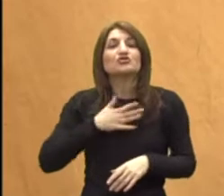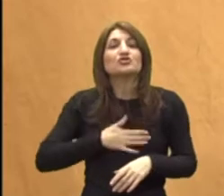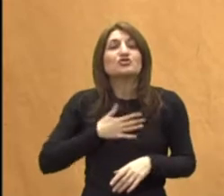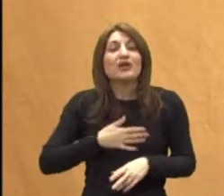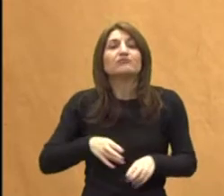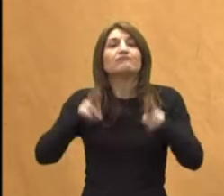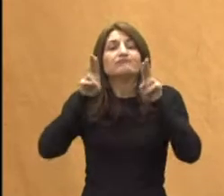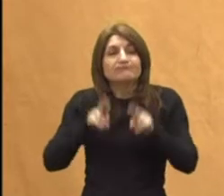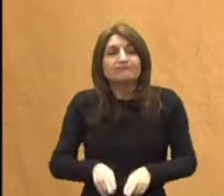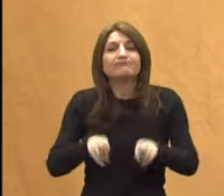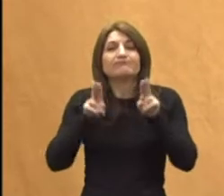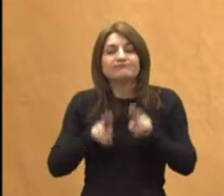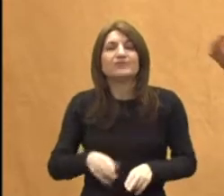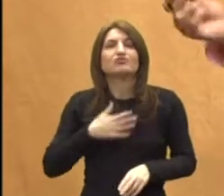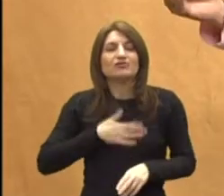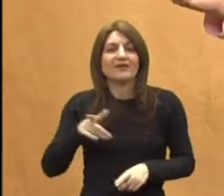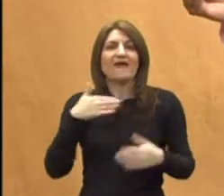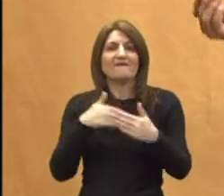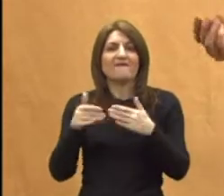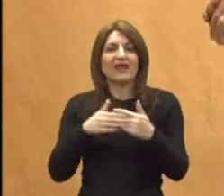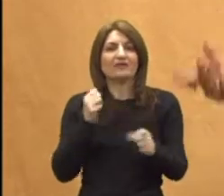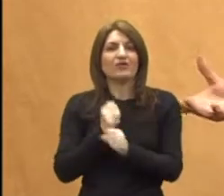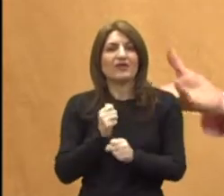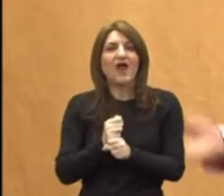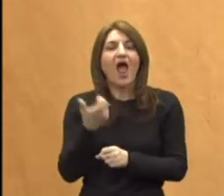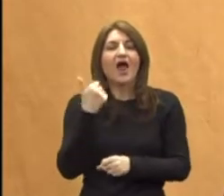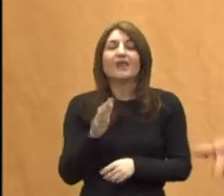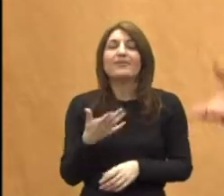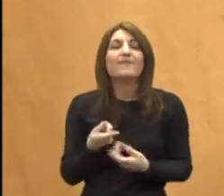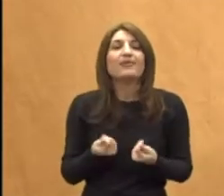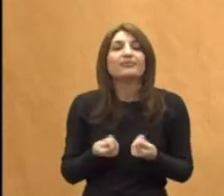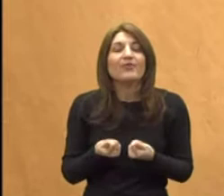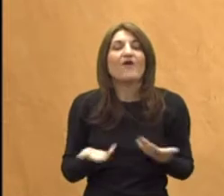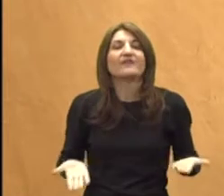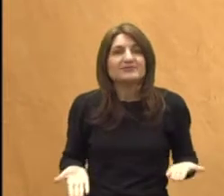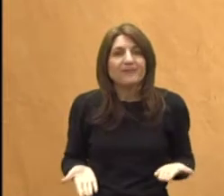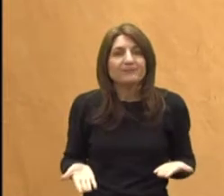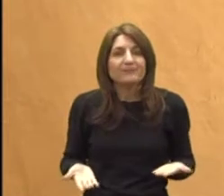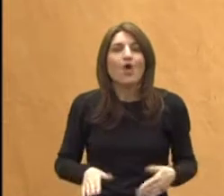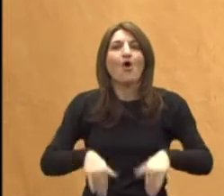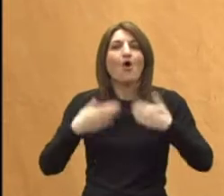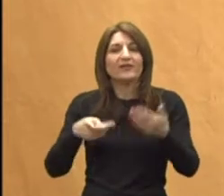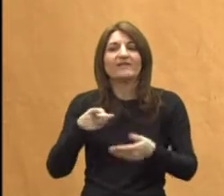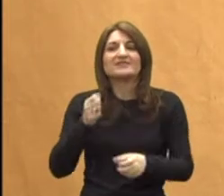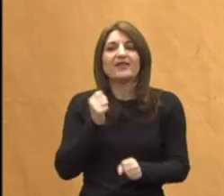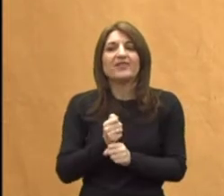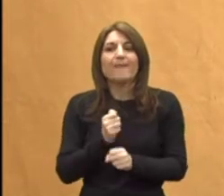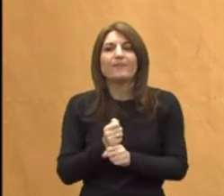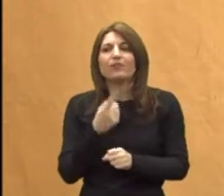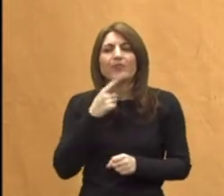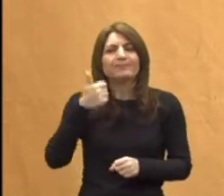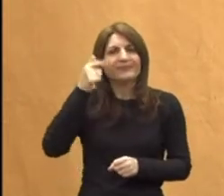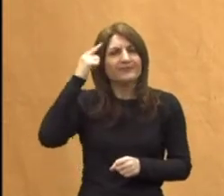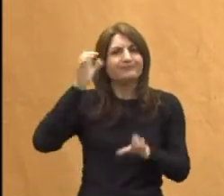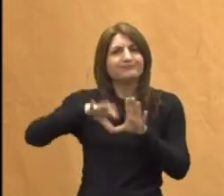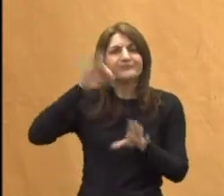istinski, istinski, kvalitetno raditi, ali nema manje, manje novca. I sad ste napravili jedno. Ko je bilo inicijator